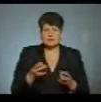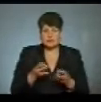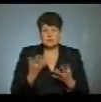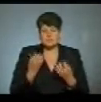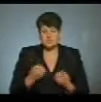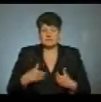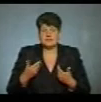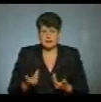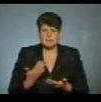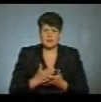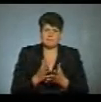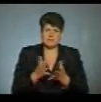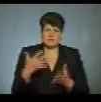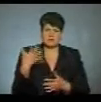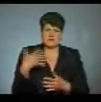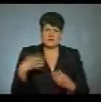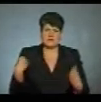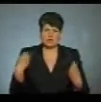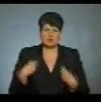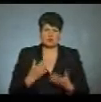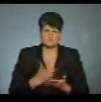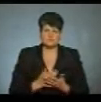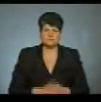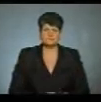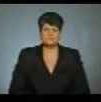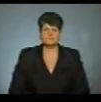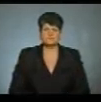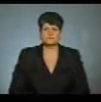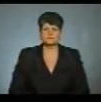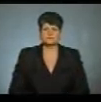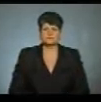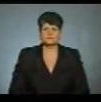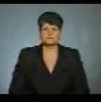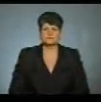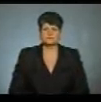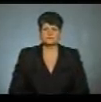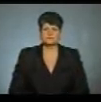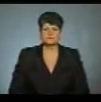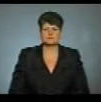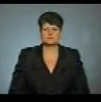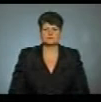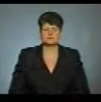звертатися. Маємо більше 50 костюмів». Світлана Лазорик, Андрій Прокопів, новини на Суспільному, Тернопіль.